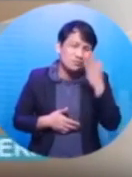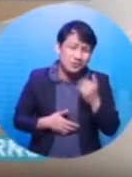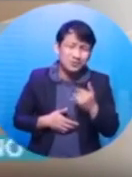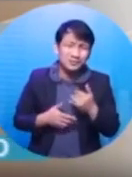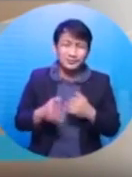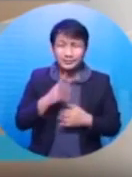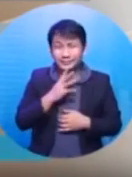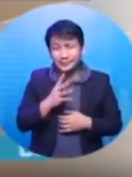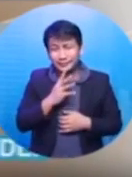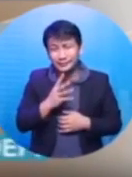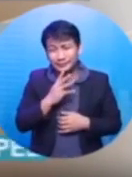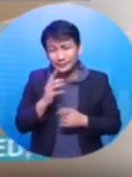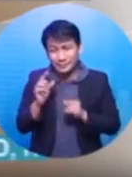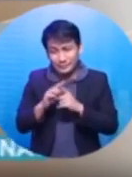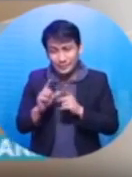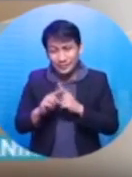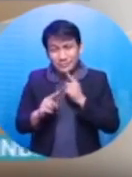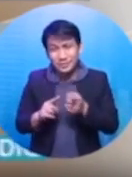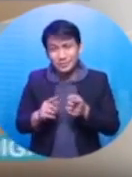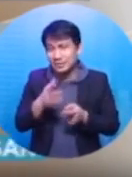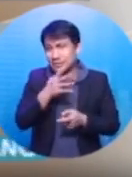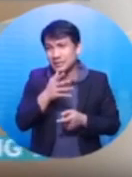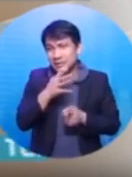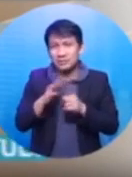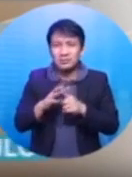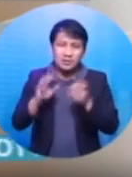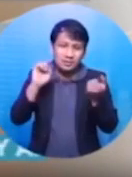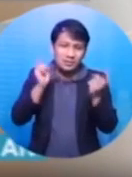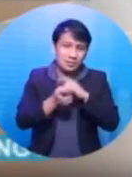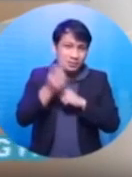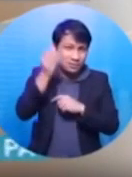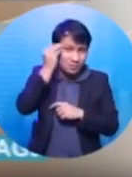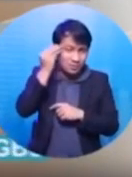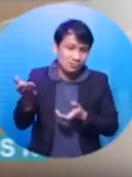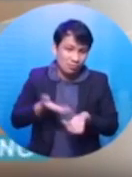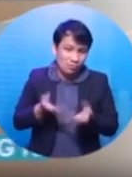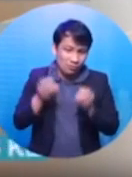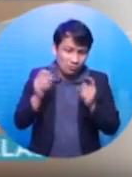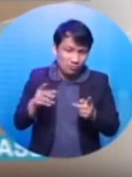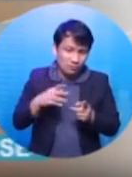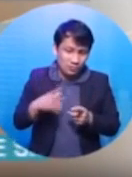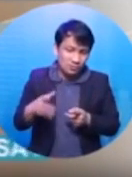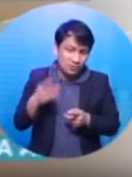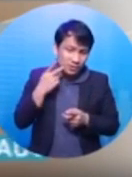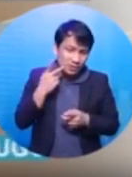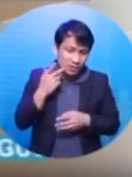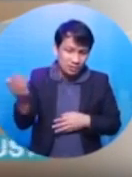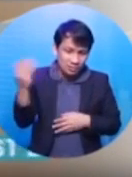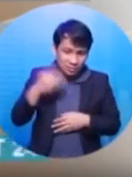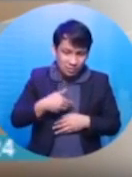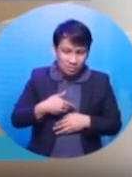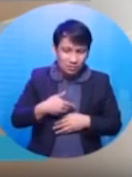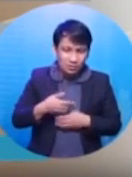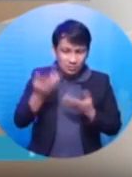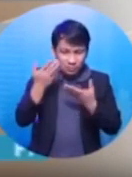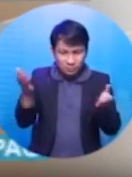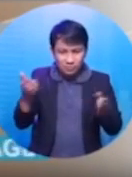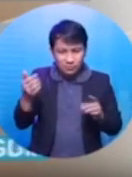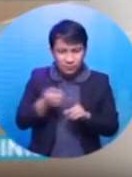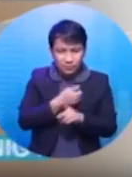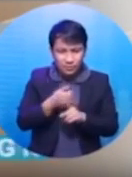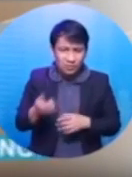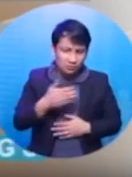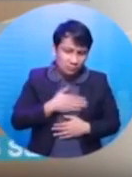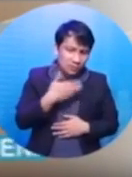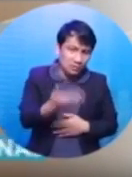kapag salita ka pa rin ng salita nay, baka magbago isip nito. Ito ay willing na magkipag-areglo. Okay? Siya pong lumapit sa amin at para sa kanya, agrabyado siya pero